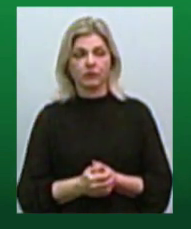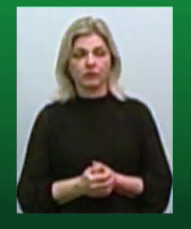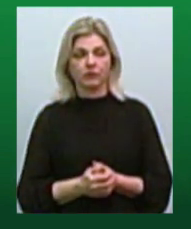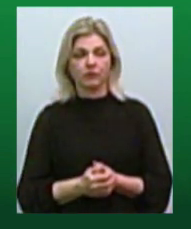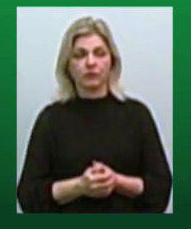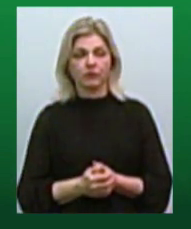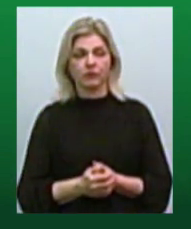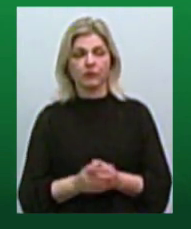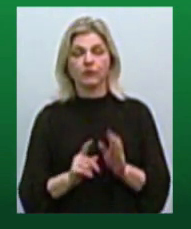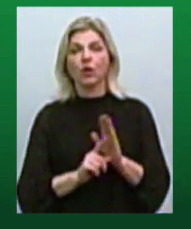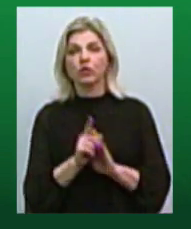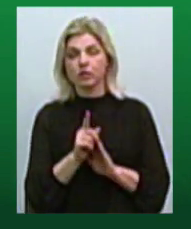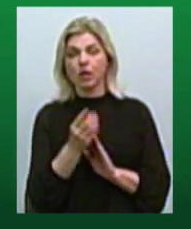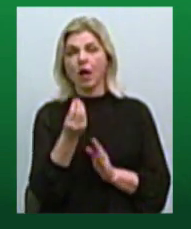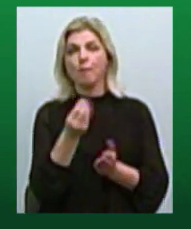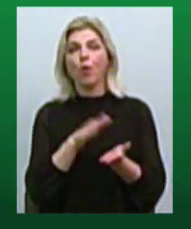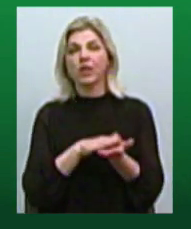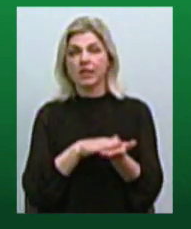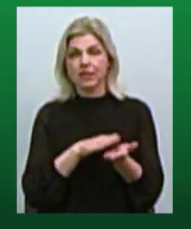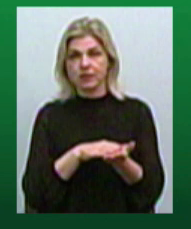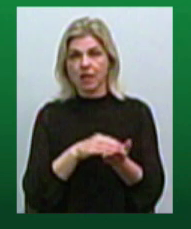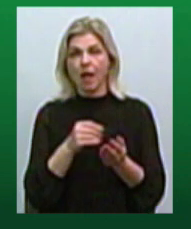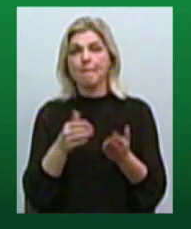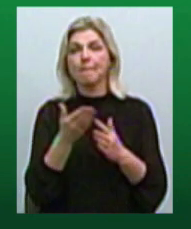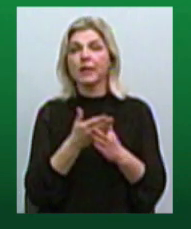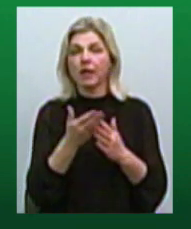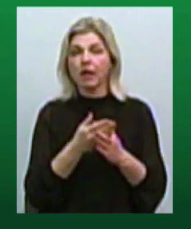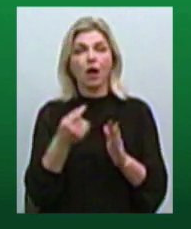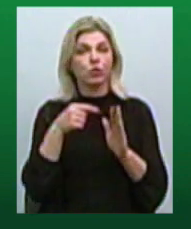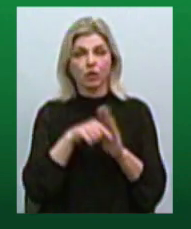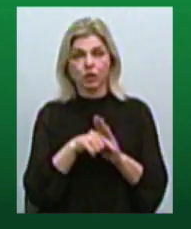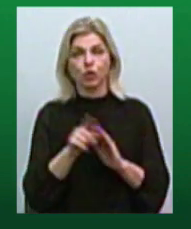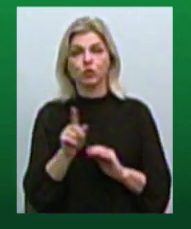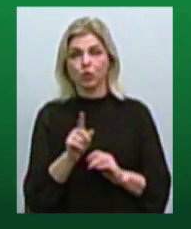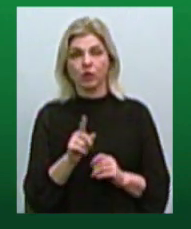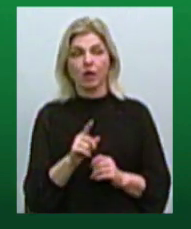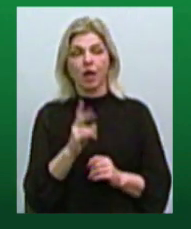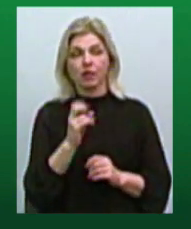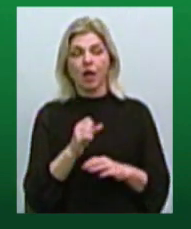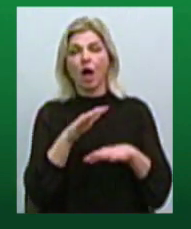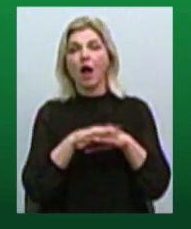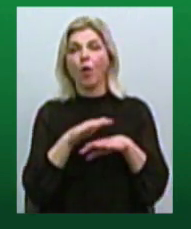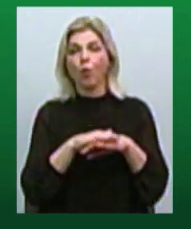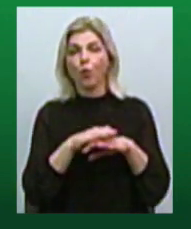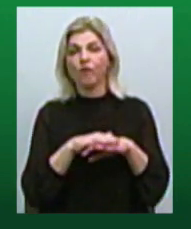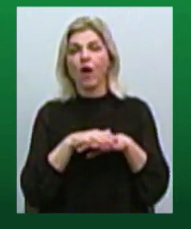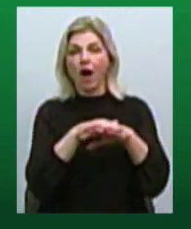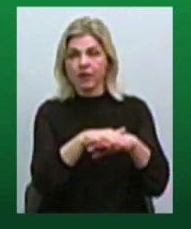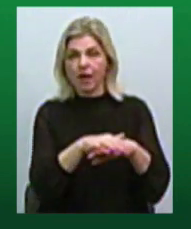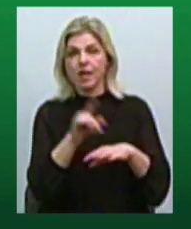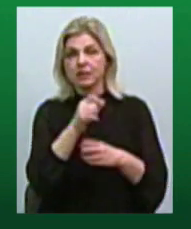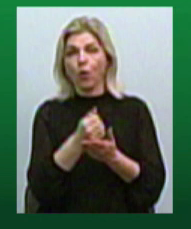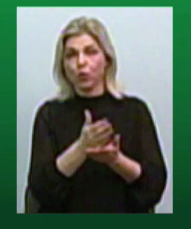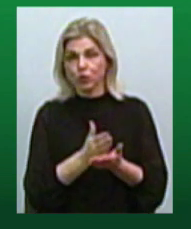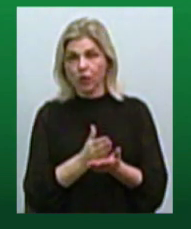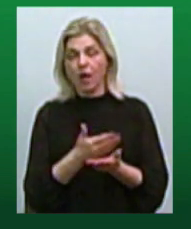почалась монетизація ПІХ. Що це позначає? Це позначає, що нарахування за послугами